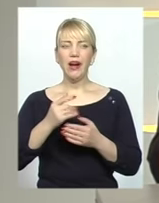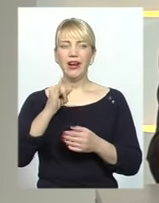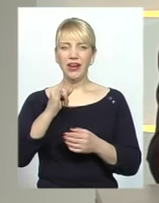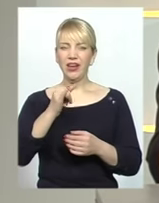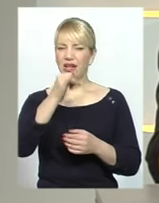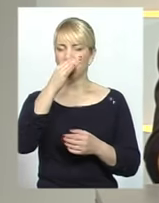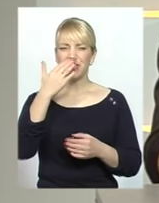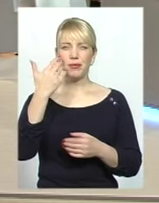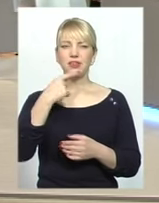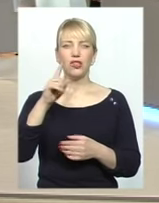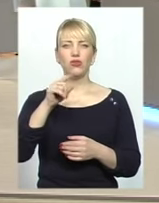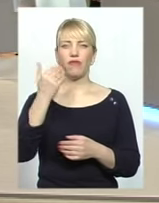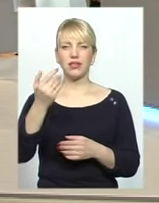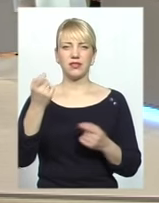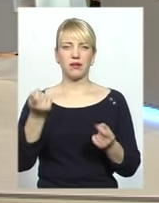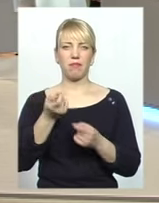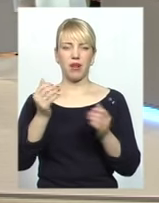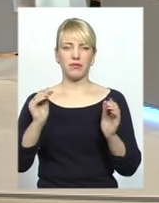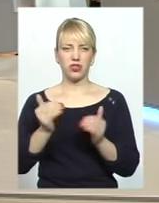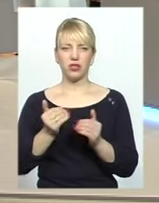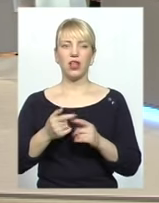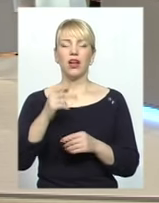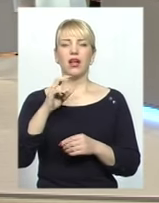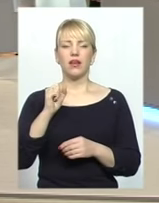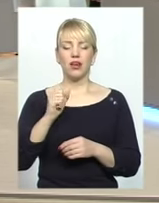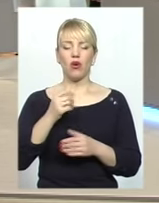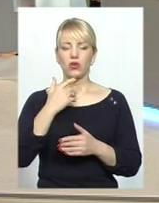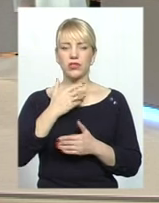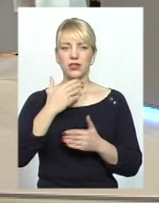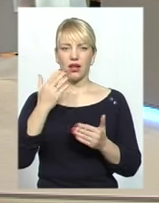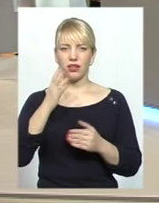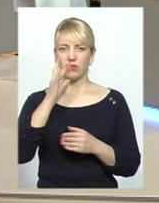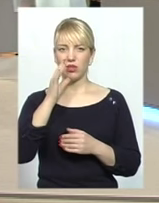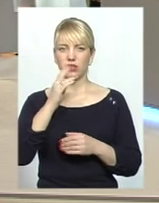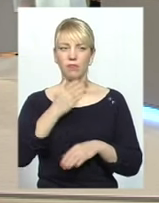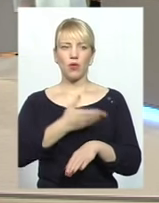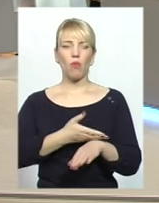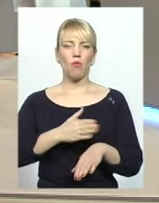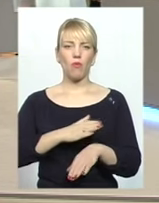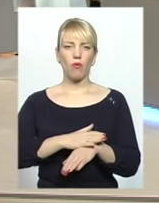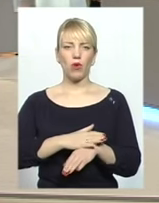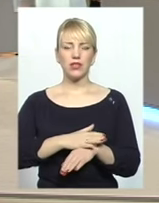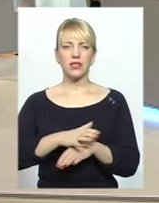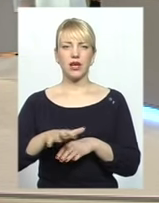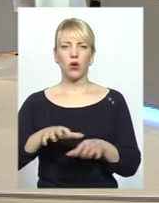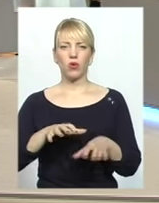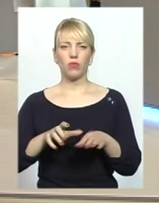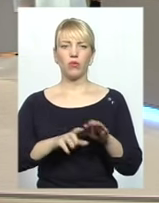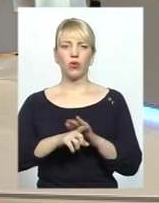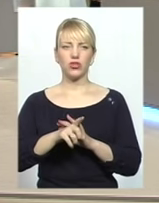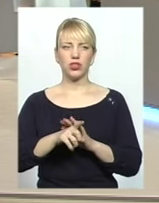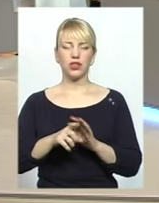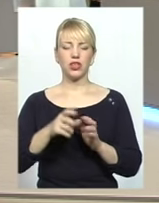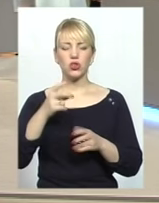надменшиною. І от останнім часом польські коріння у себе стали відкопувати, мені так здається, більше родин, ніж